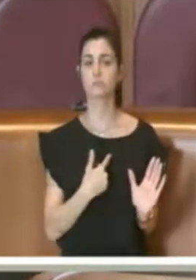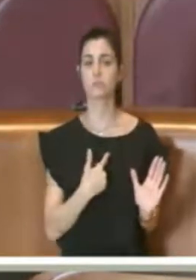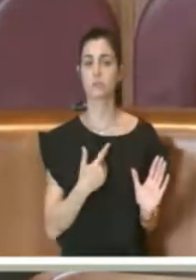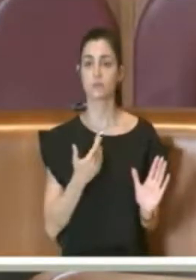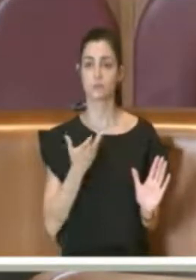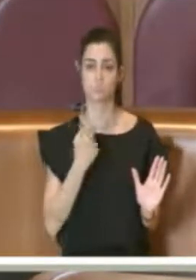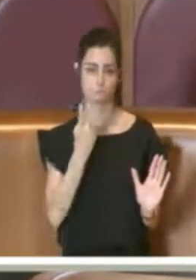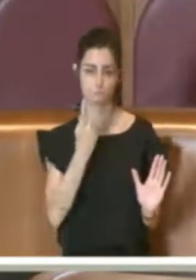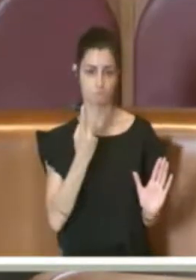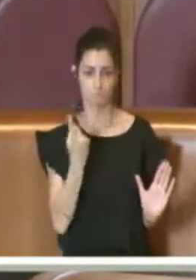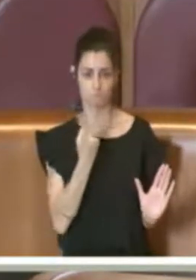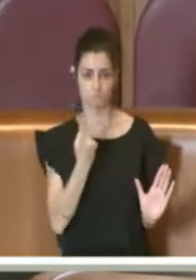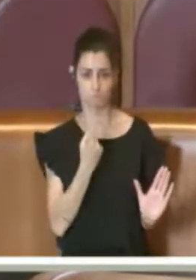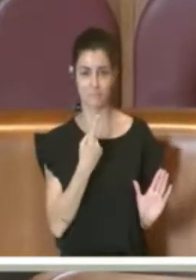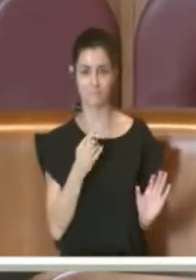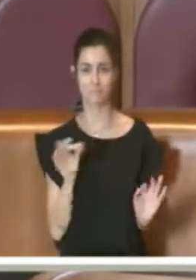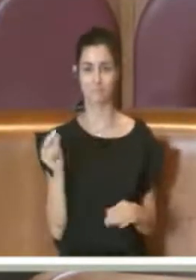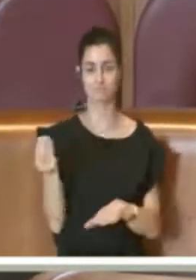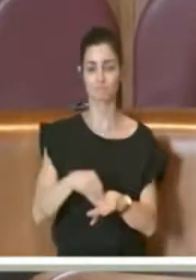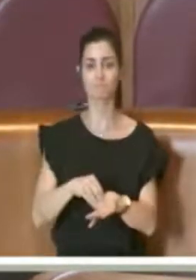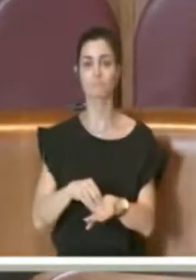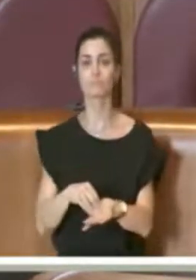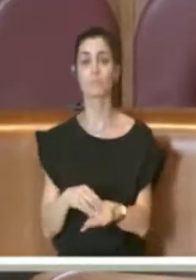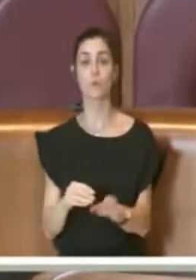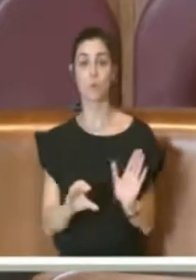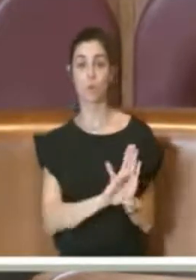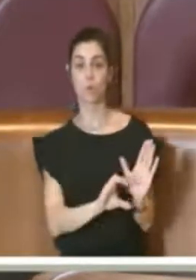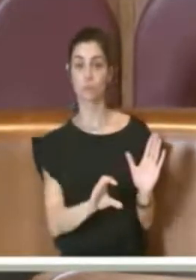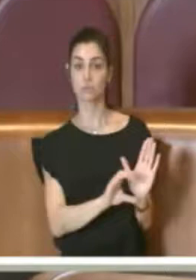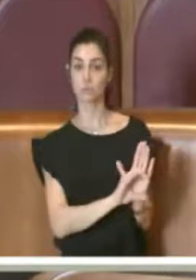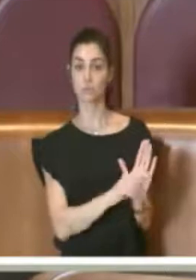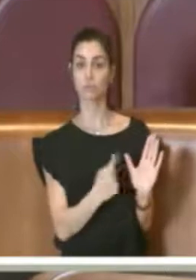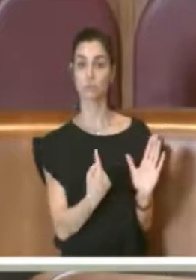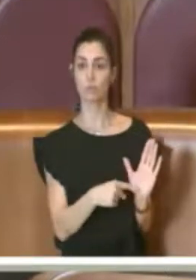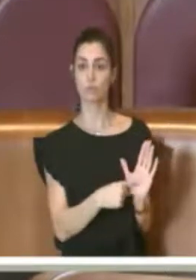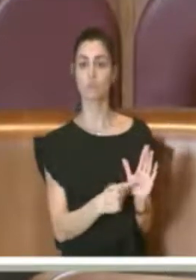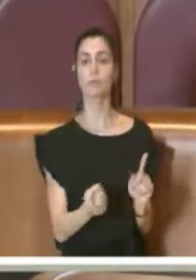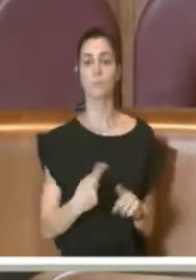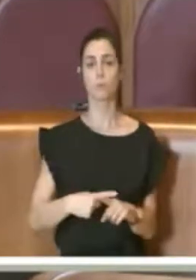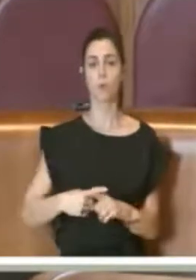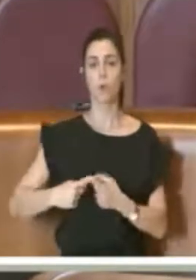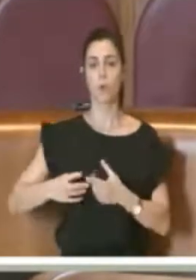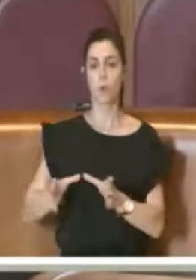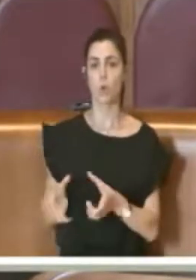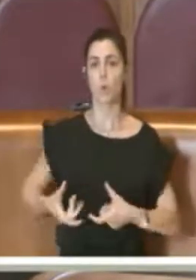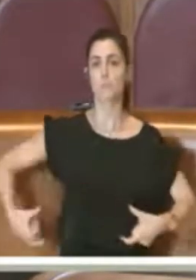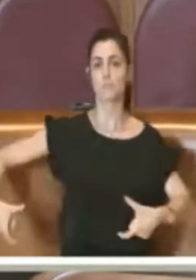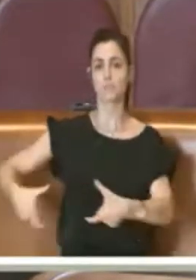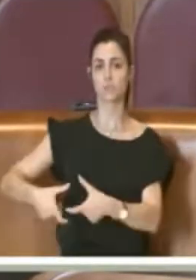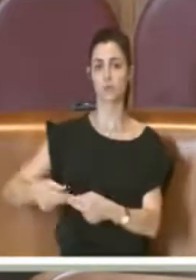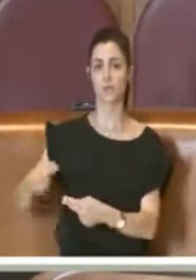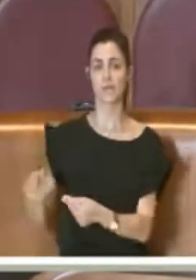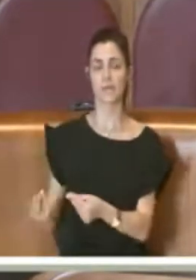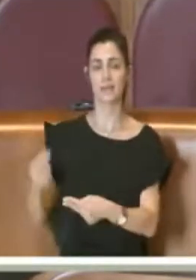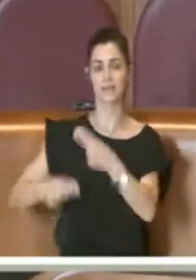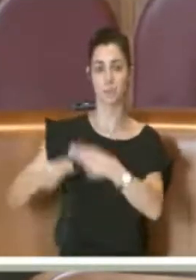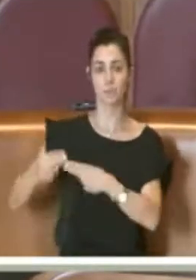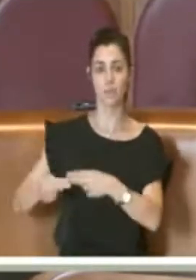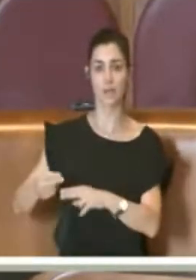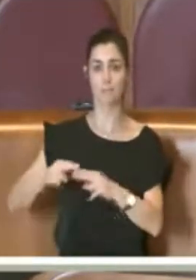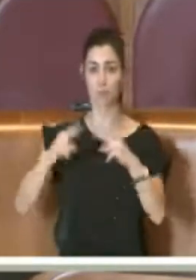questa piccola chicca, non solo la Costituzione ma anche la Commissione Tributaria Provinciale con una sentenza del